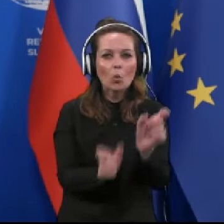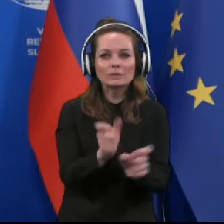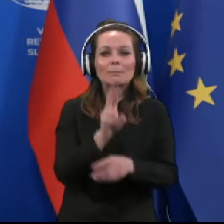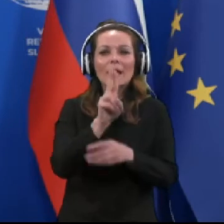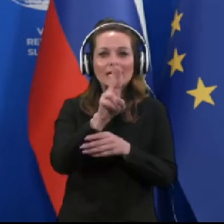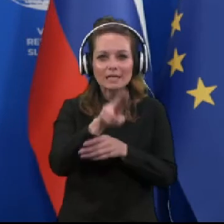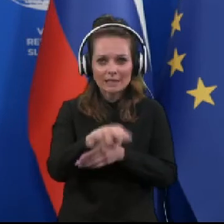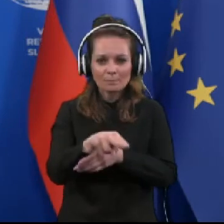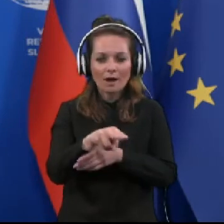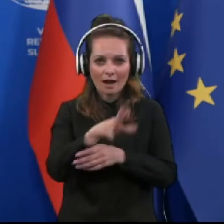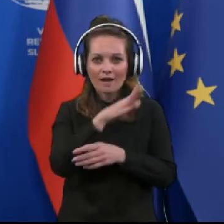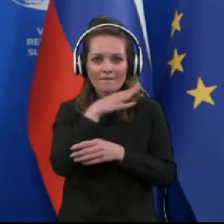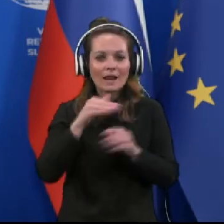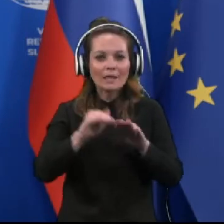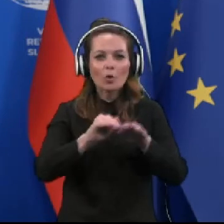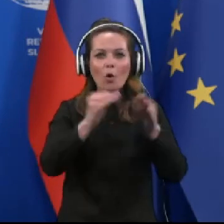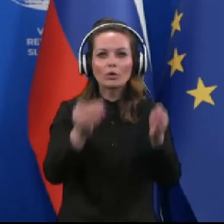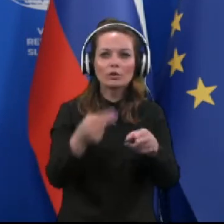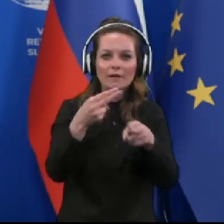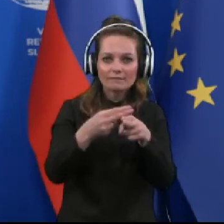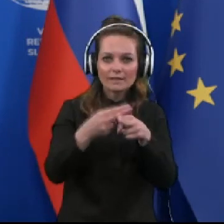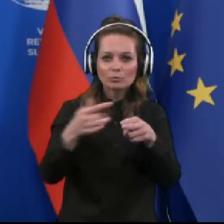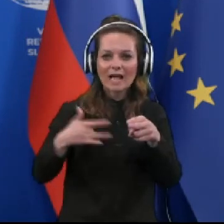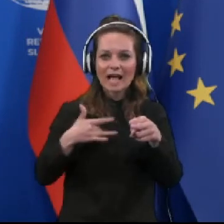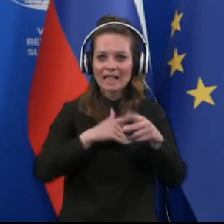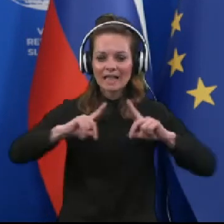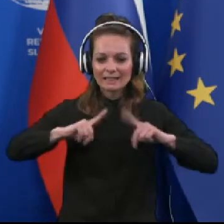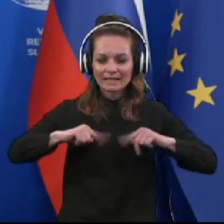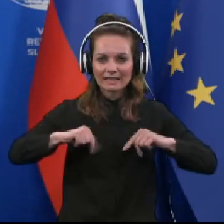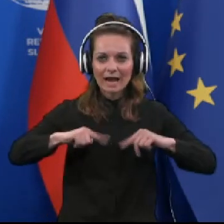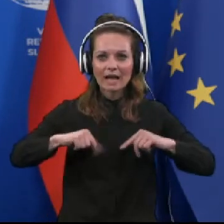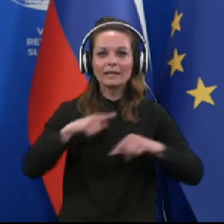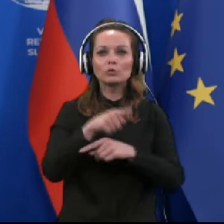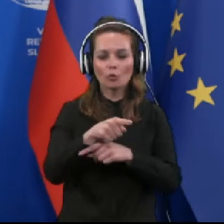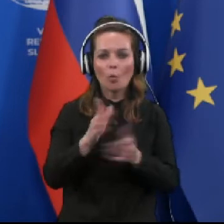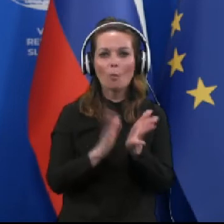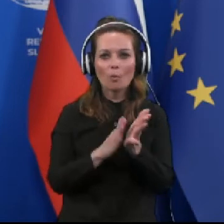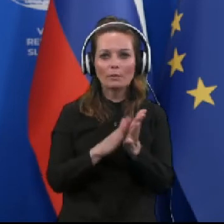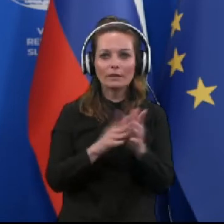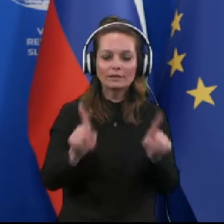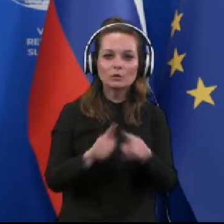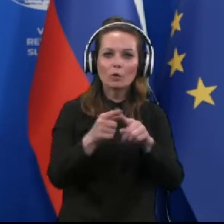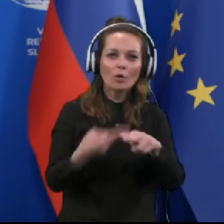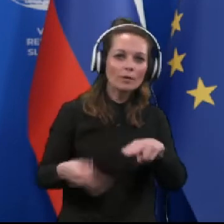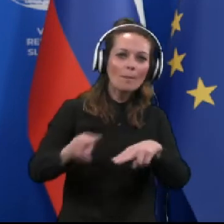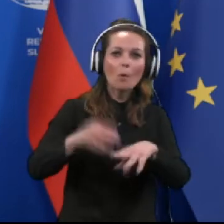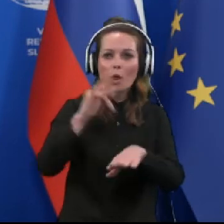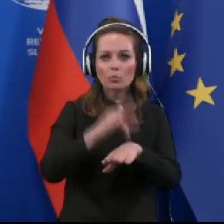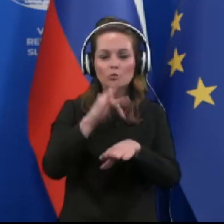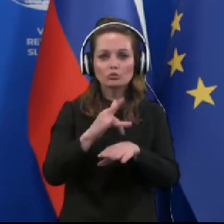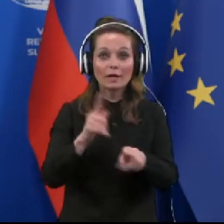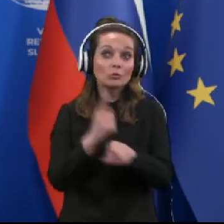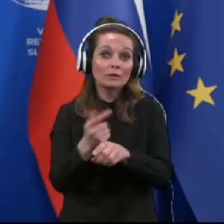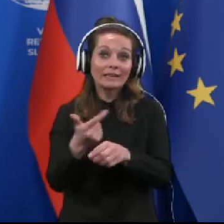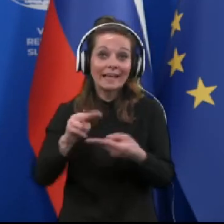ki imajo veliko količino virusa v dihaljih in so potencijalno seveda bolj kužne. In na nek